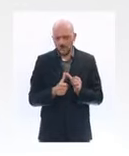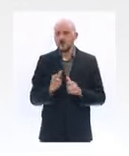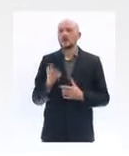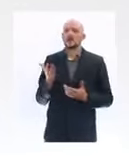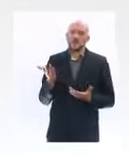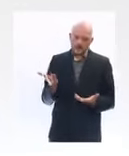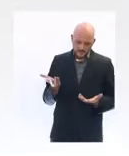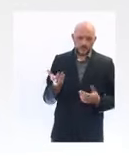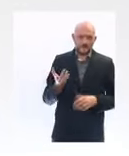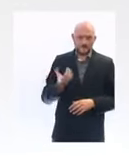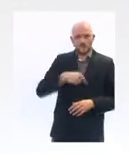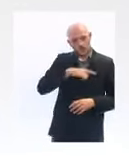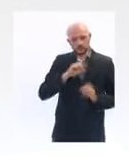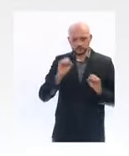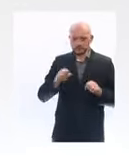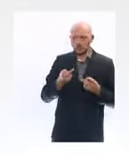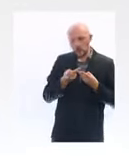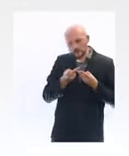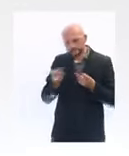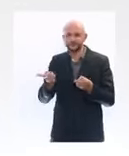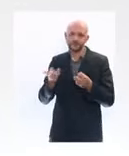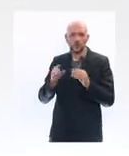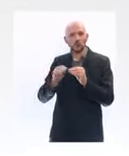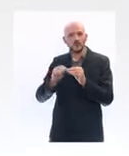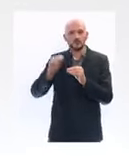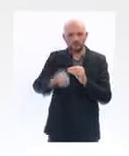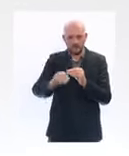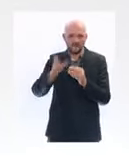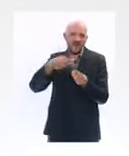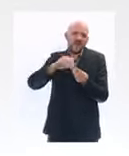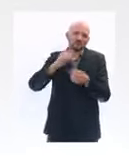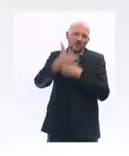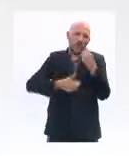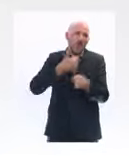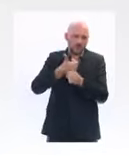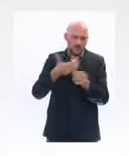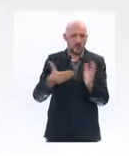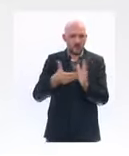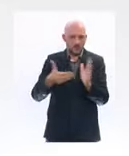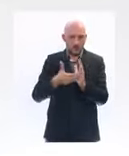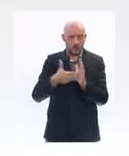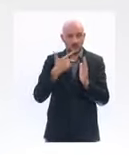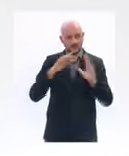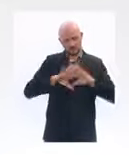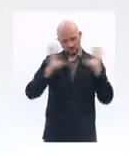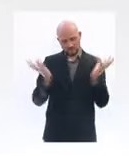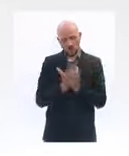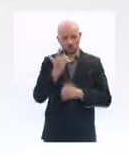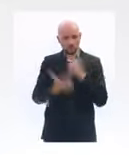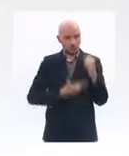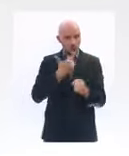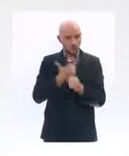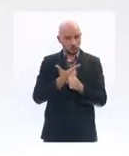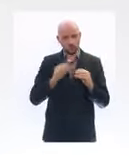obtenir un nouveau différé de remboursement d'un an supplémentaire soit deux années au total de différé